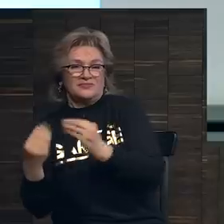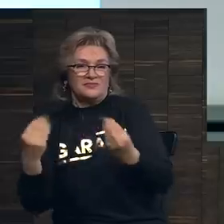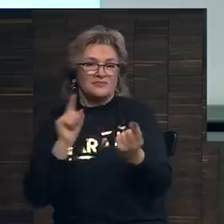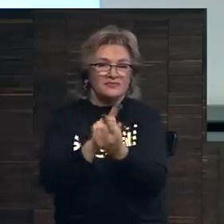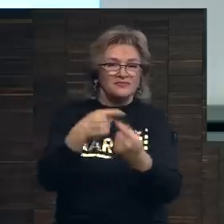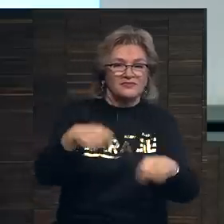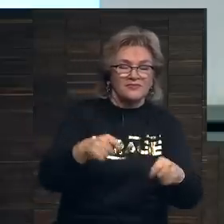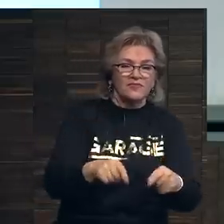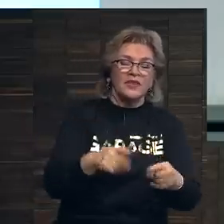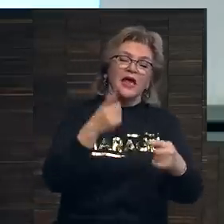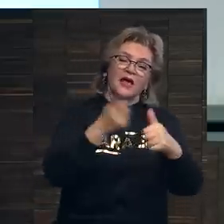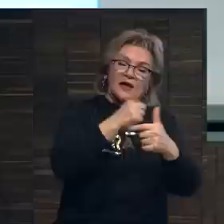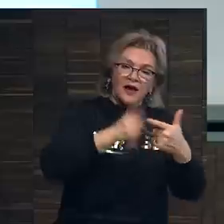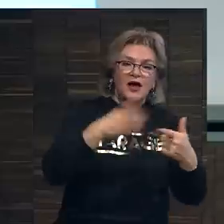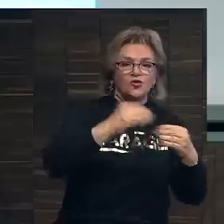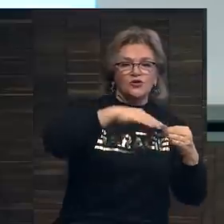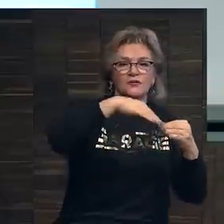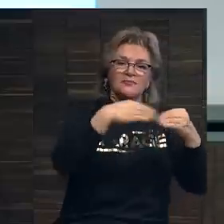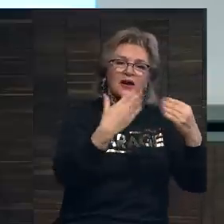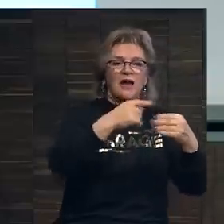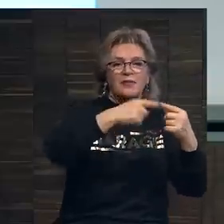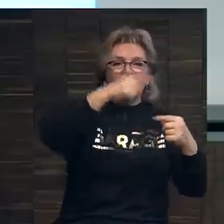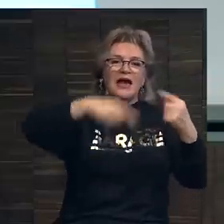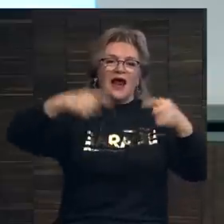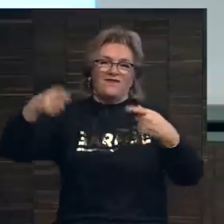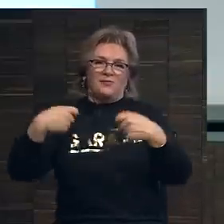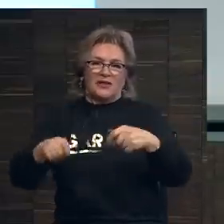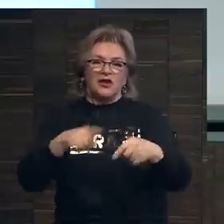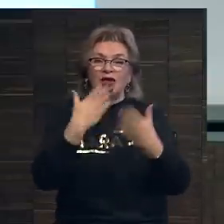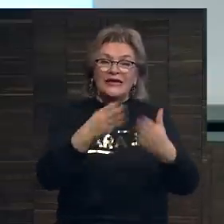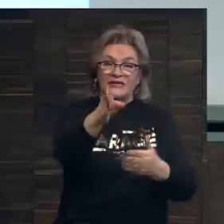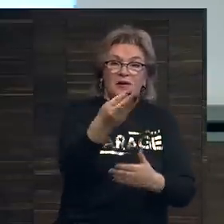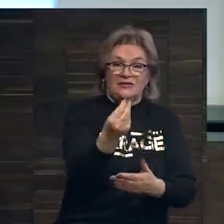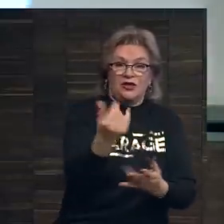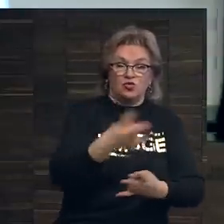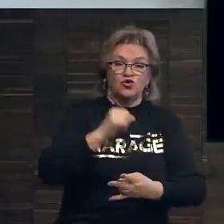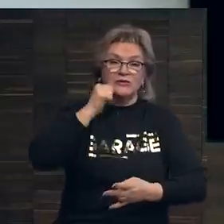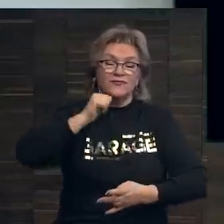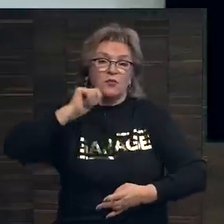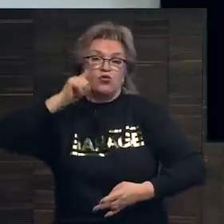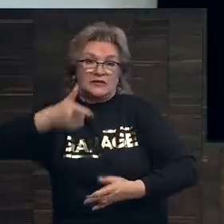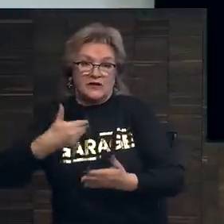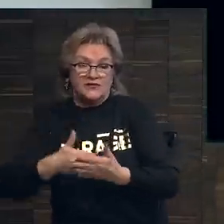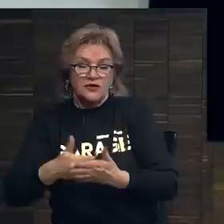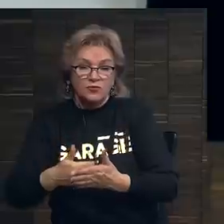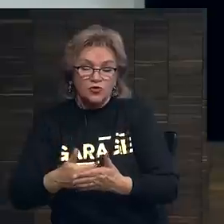Далее, гибкий график продажи. Если вам эти деньги нужны завтра или послезавтра,